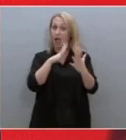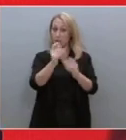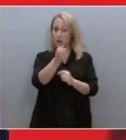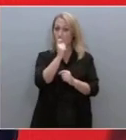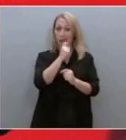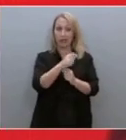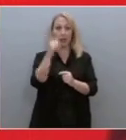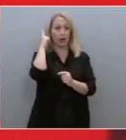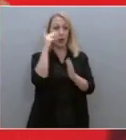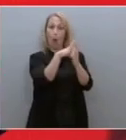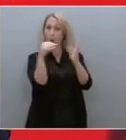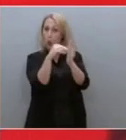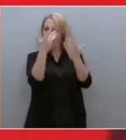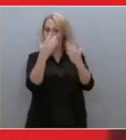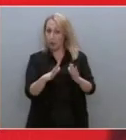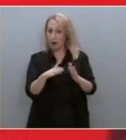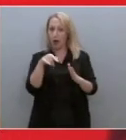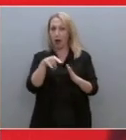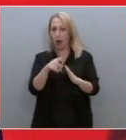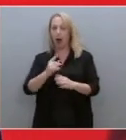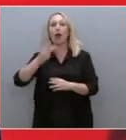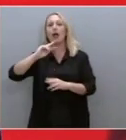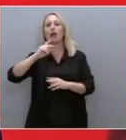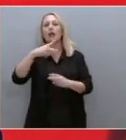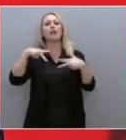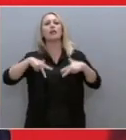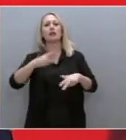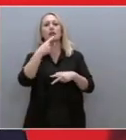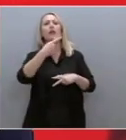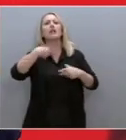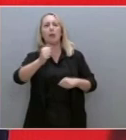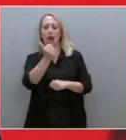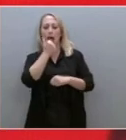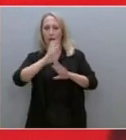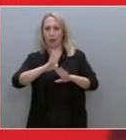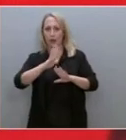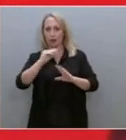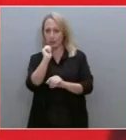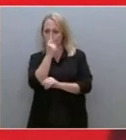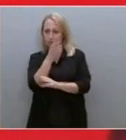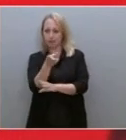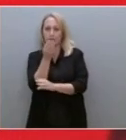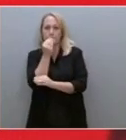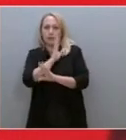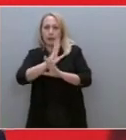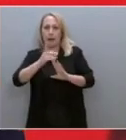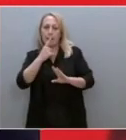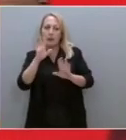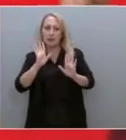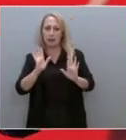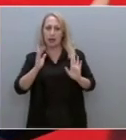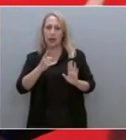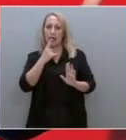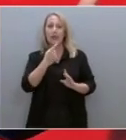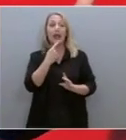Αντιθέτως, διαβάλλοντας πίσω από τις λέξεις, επίσημες ανακοινώσεις, είναι σαν να τα αποδέχονται ότι υπάρχουν. Δεν λένε δεν